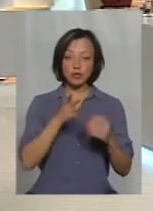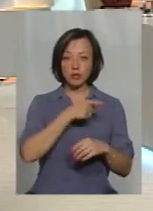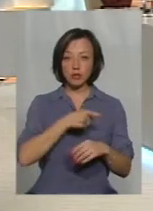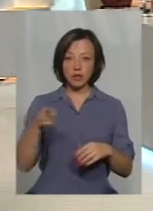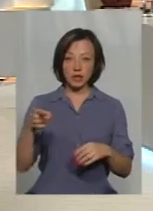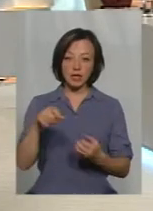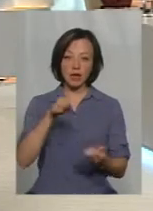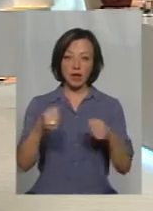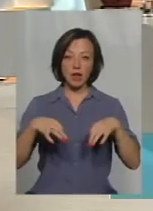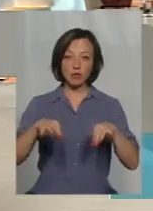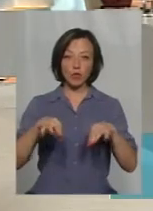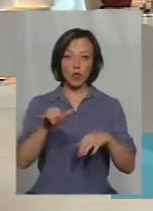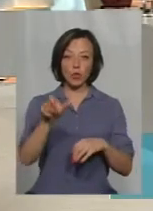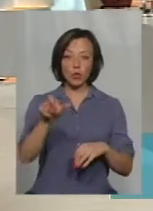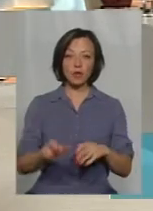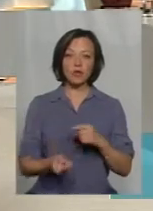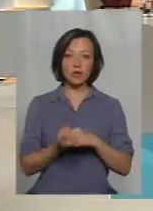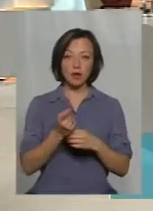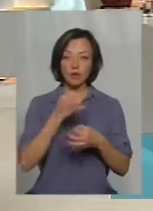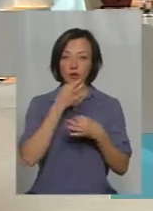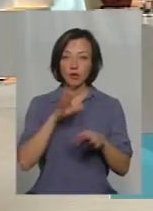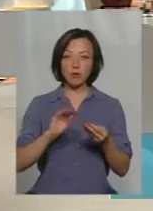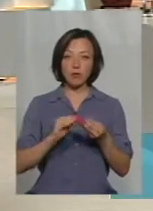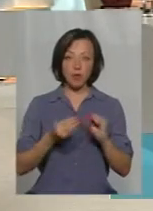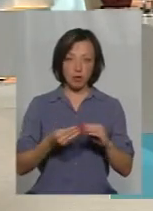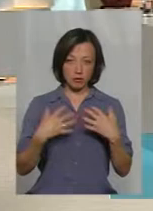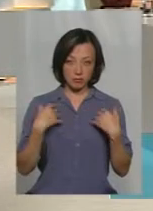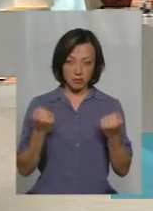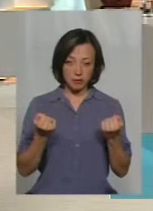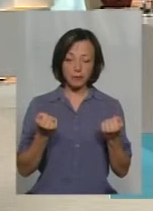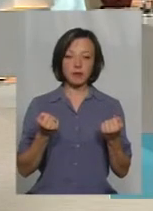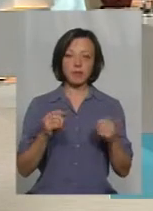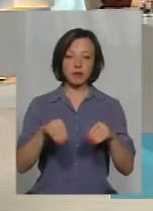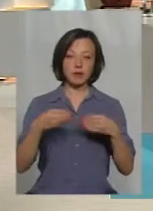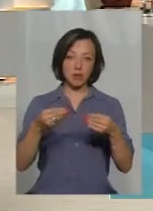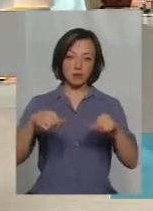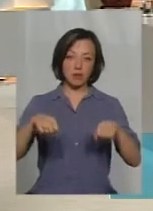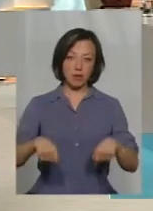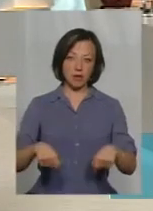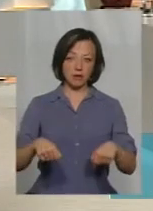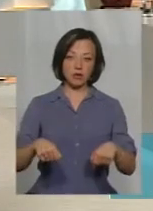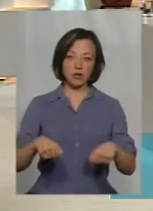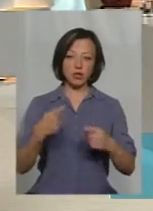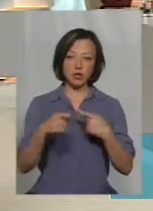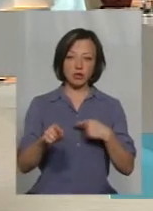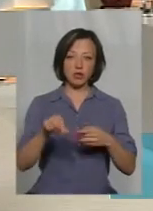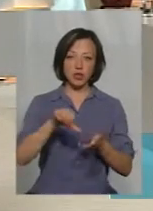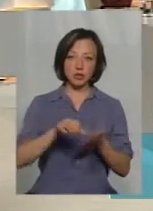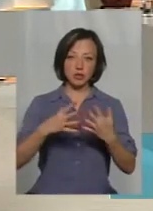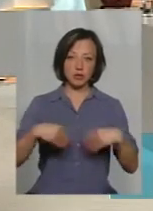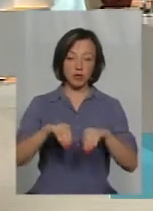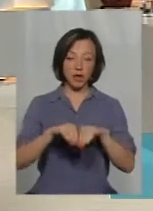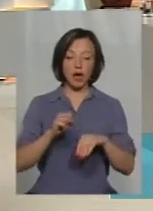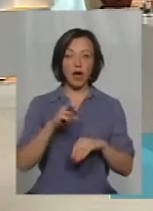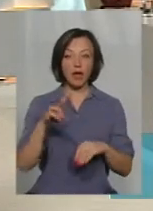керування автомобіля у людини виникають будь-які проблеми, тоді надається право передачі іншому члену сім'ї.